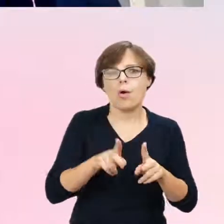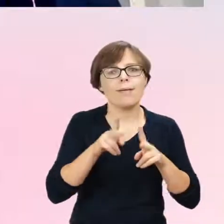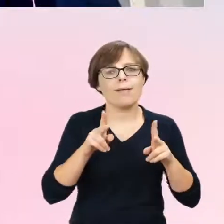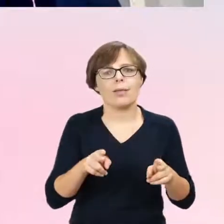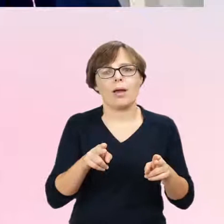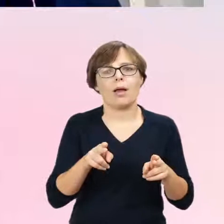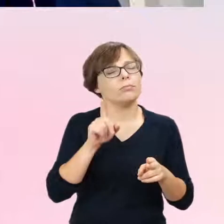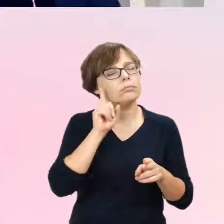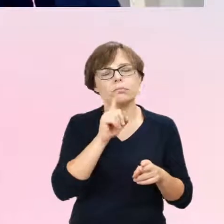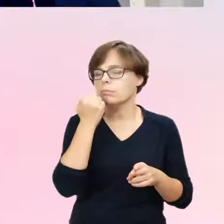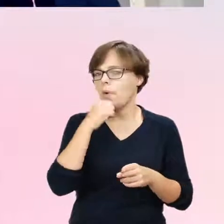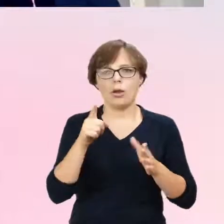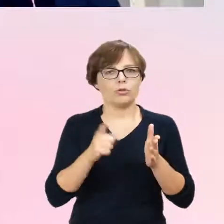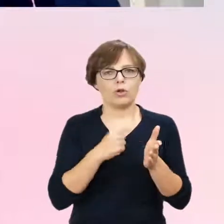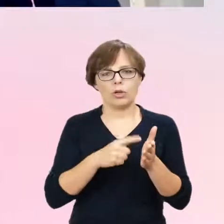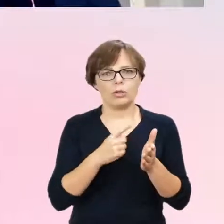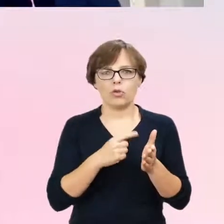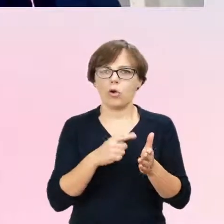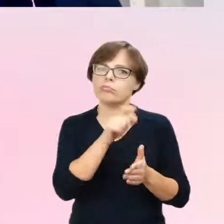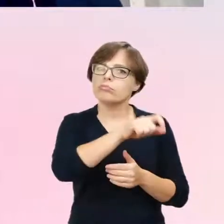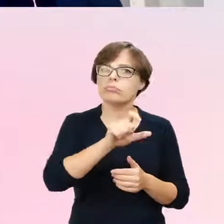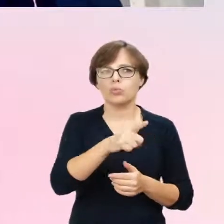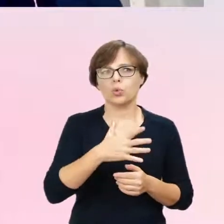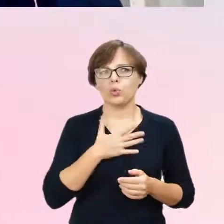zaczynają się trudności.